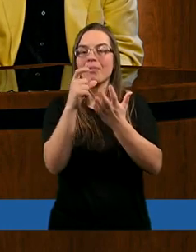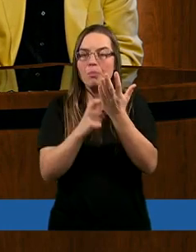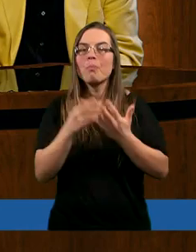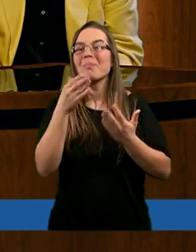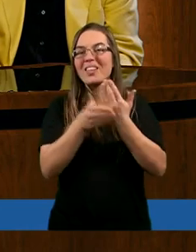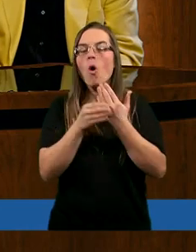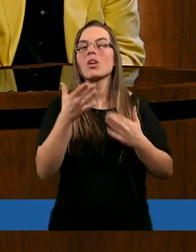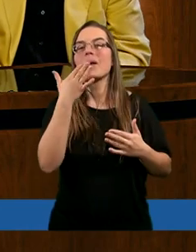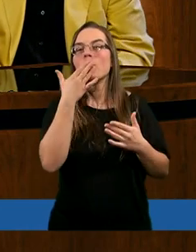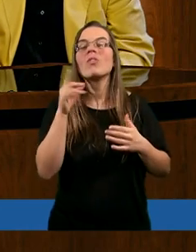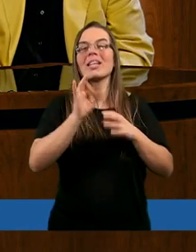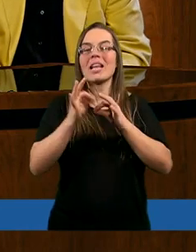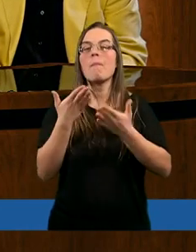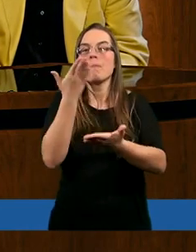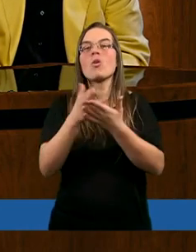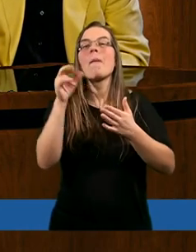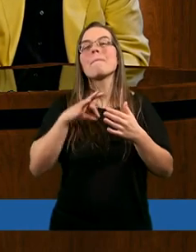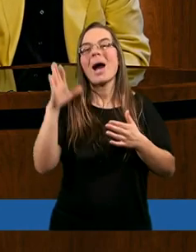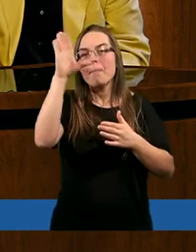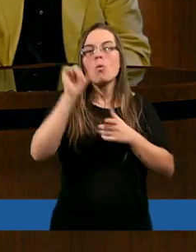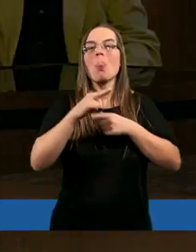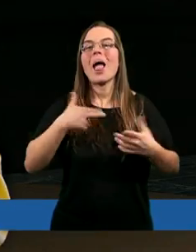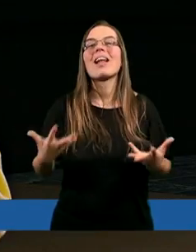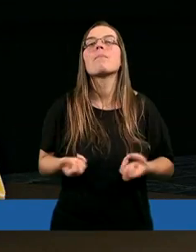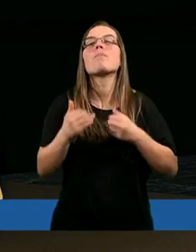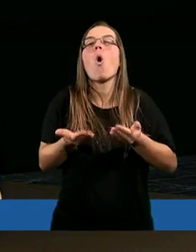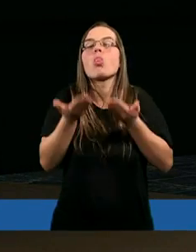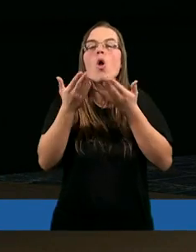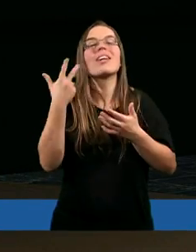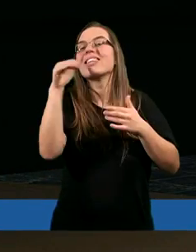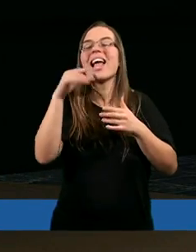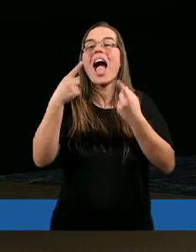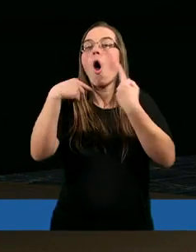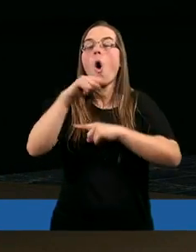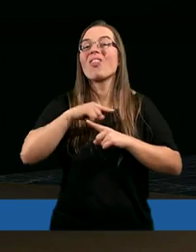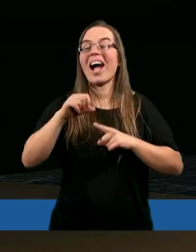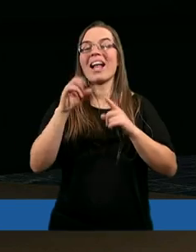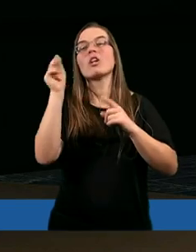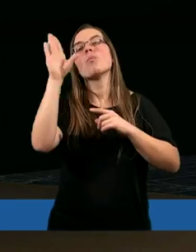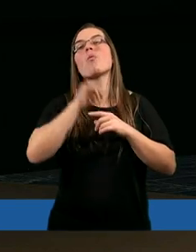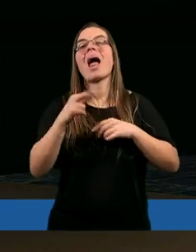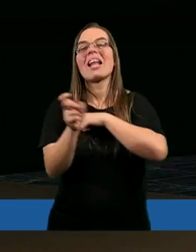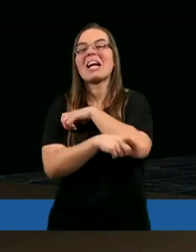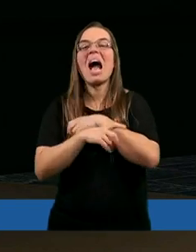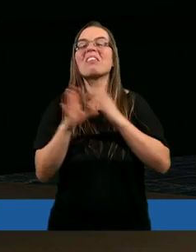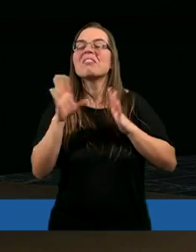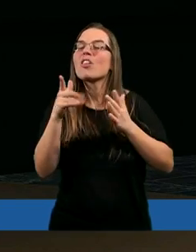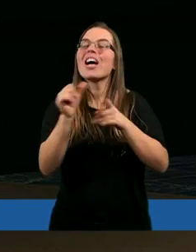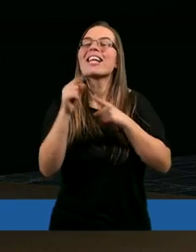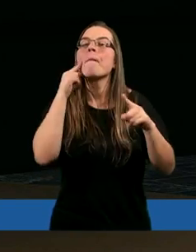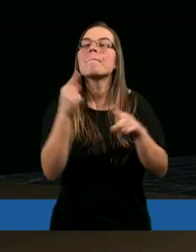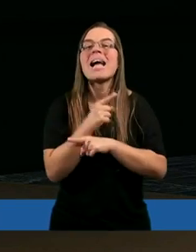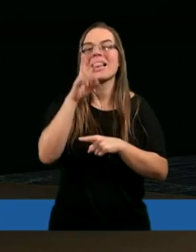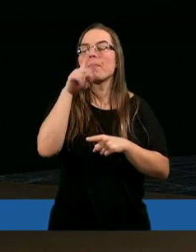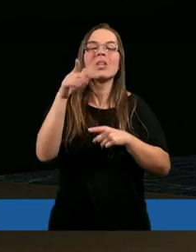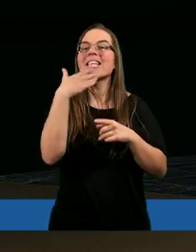przypowieściach gdy upadamy Pan nasz podnosi. Czyli nie to, że mamy się odwracać, bo Pan nasz każe, tak jakieś mylne pojęcie.